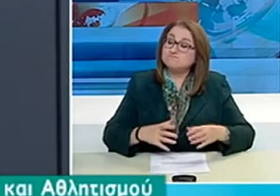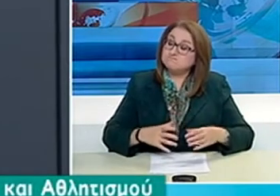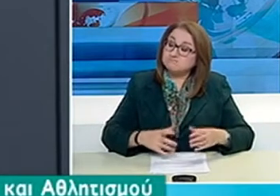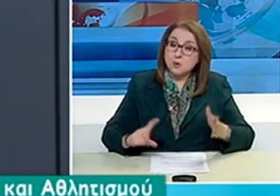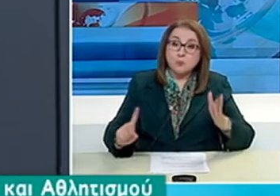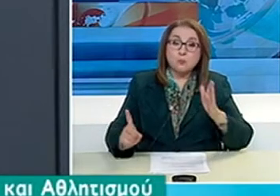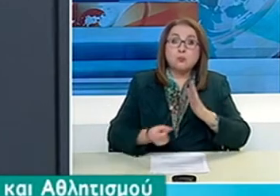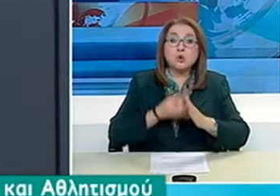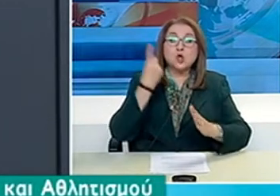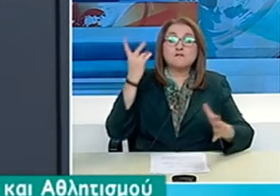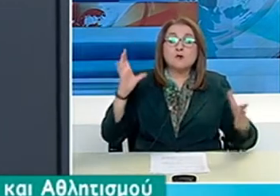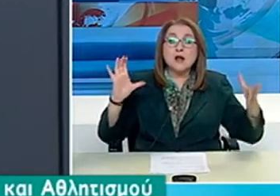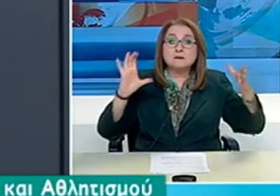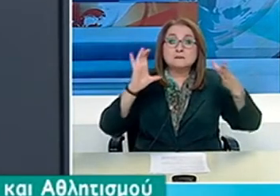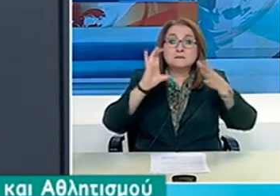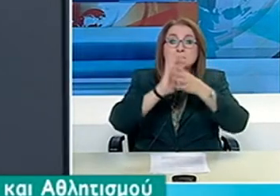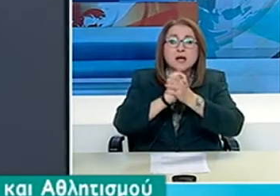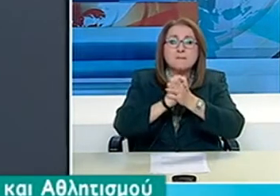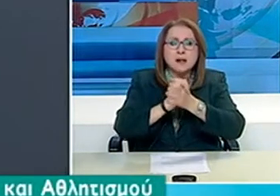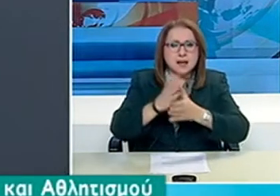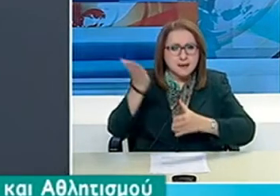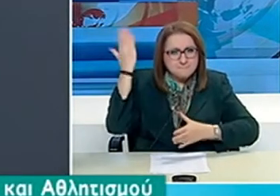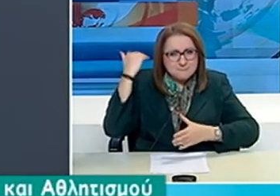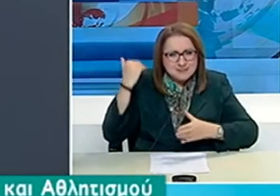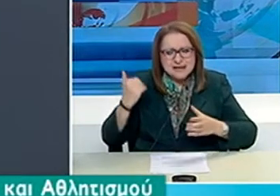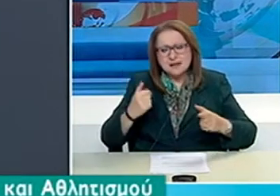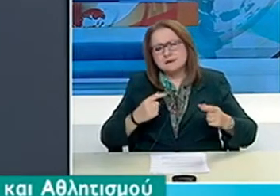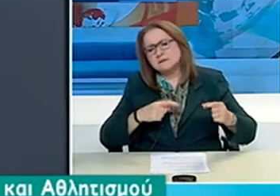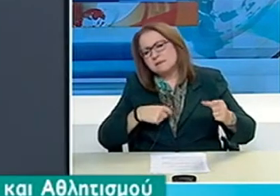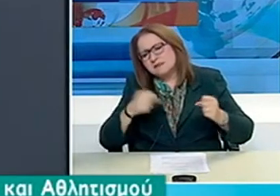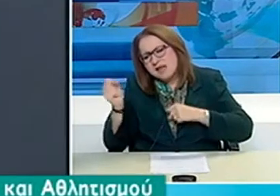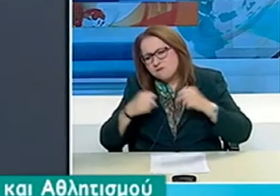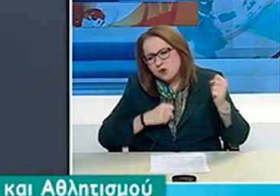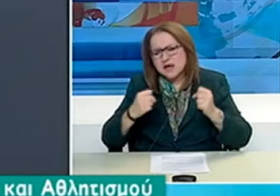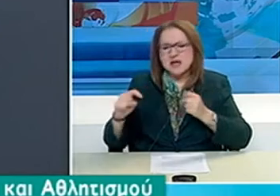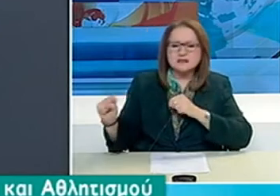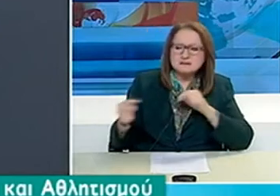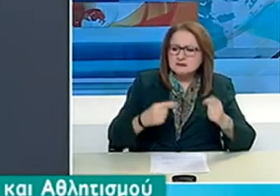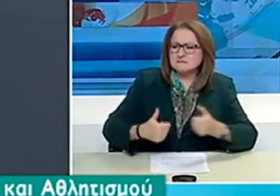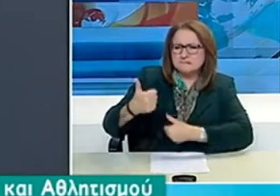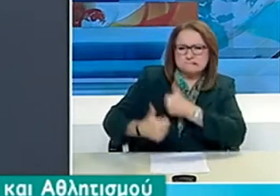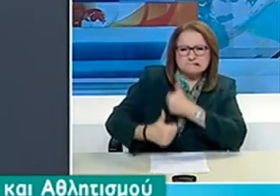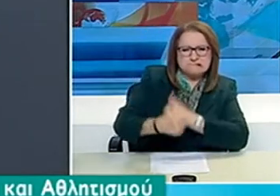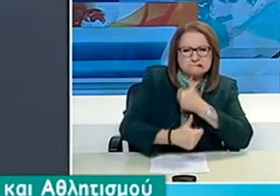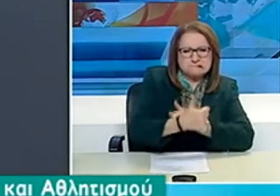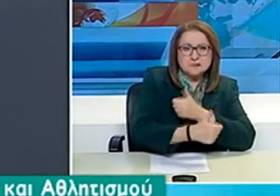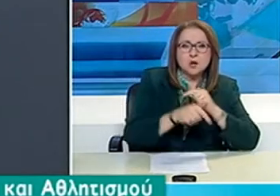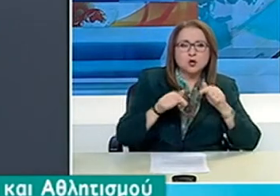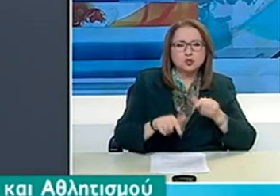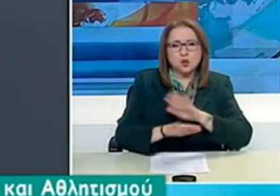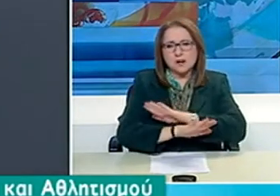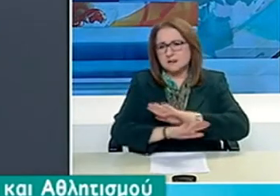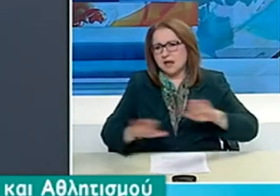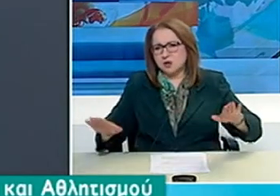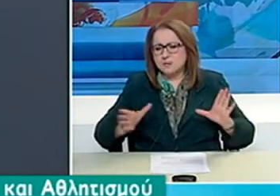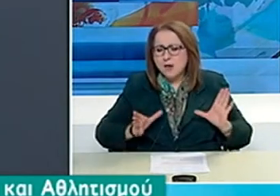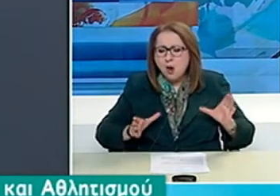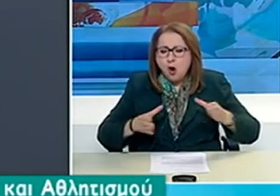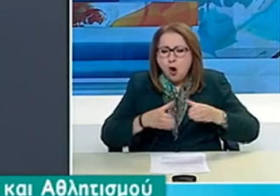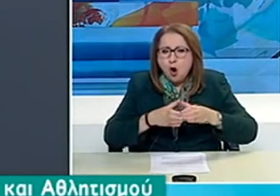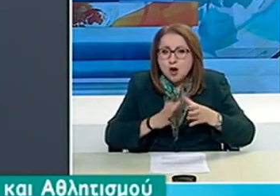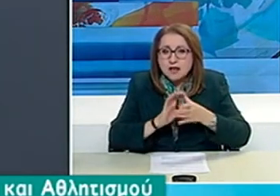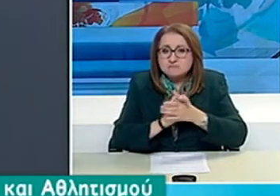οικογένεια ενωμένη, πέρα και πάνω από διαχωριστικές γραμμές και έξω από το κλινίγι των επιδόσεων, εξέπεψε μηνύματα αισιοδοξίας και